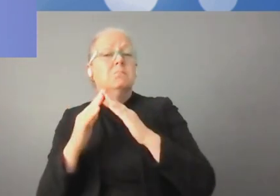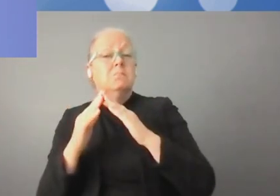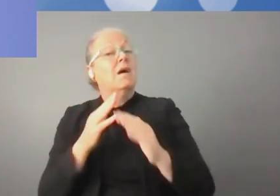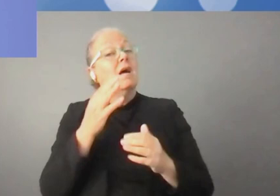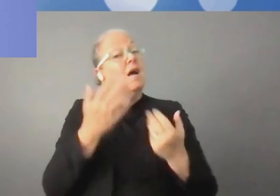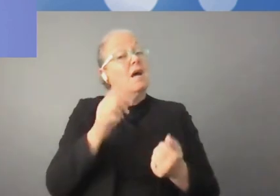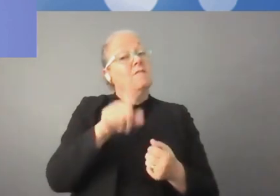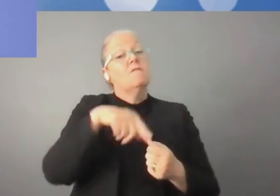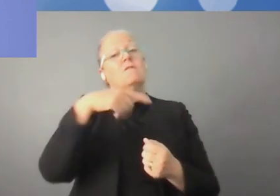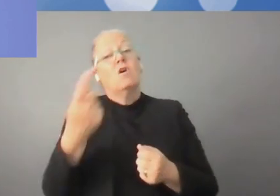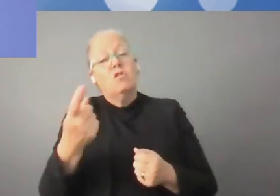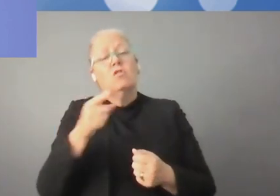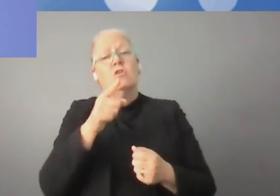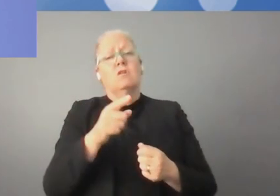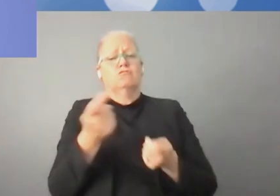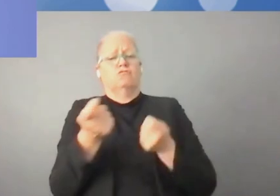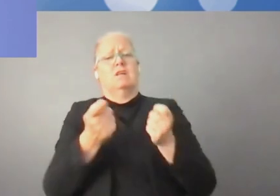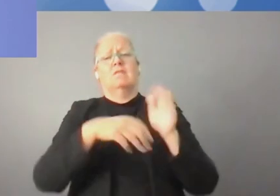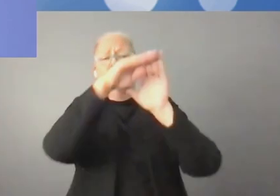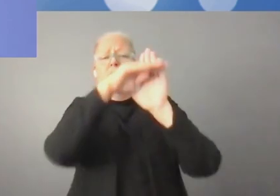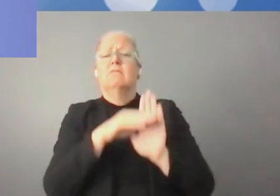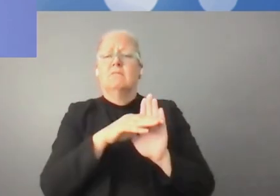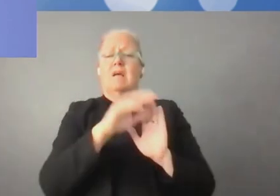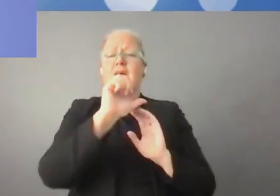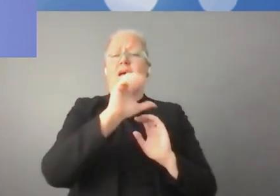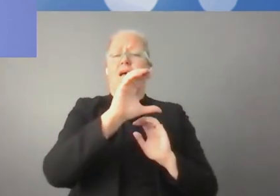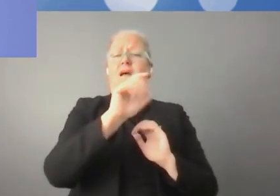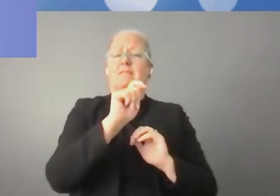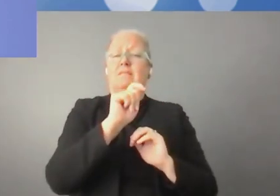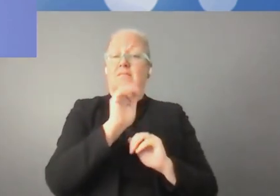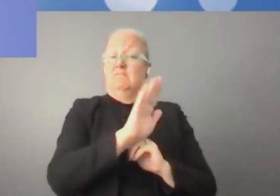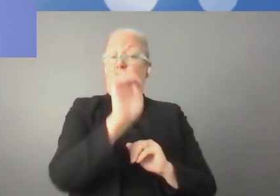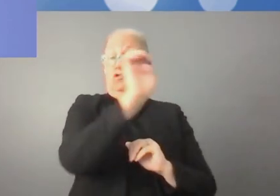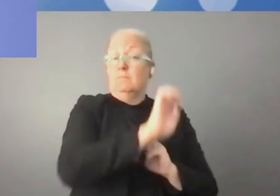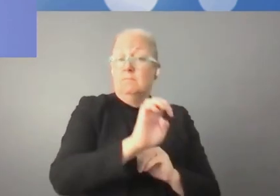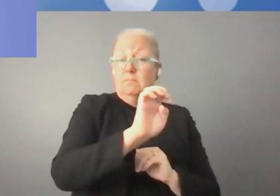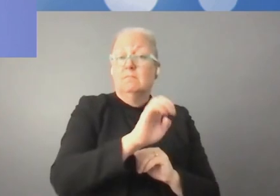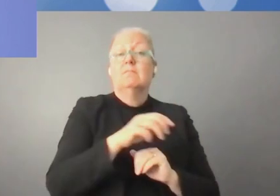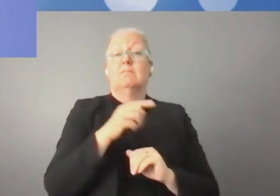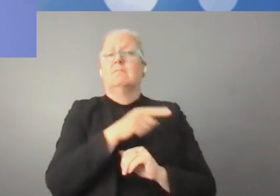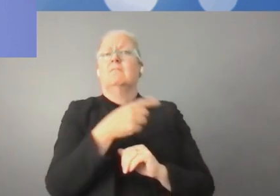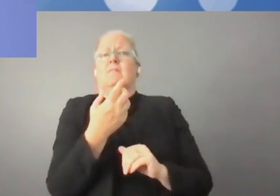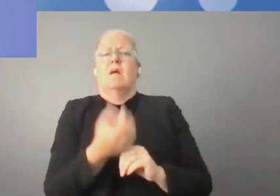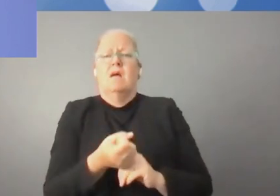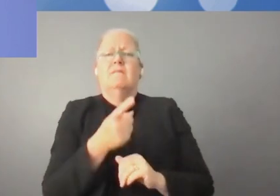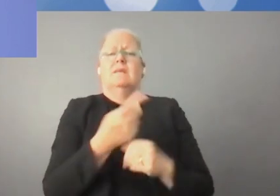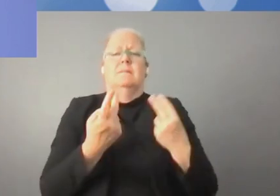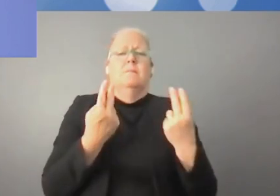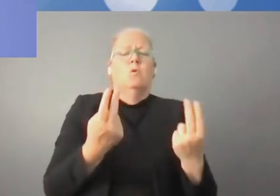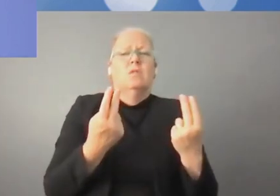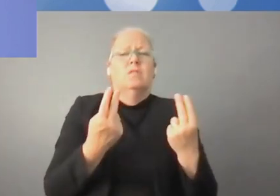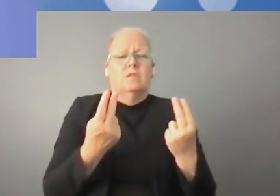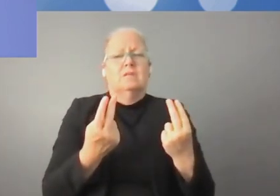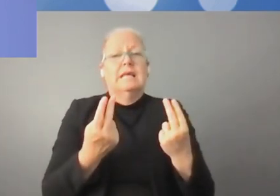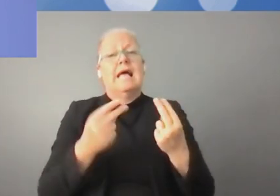Nous espérons donc aussi sur ce forum en Europe de contribuer à créer des